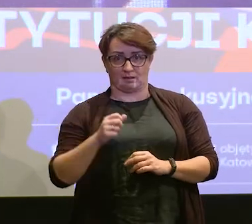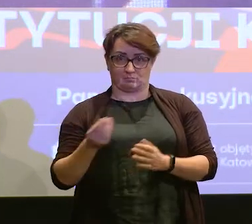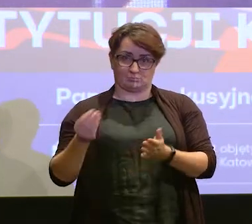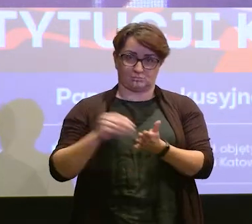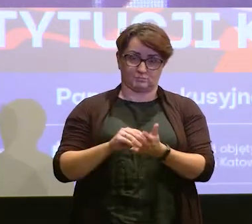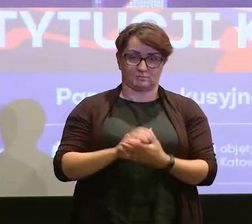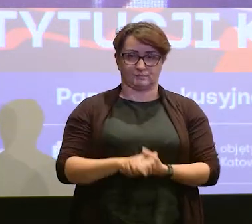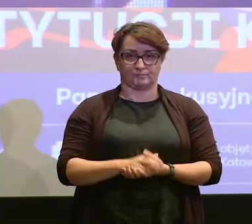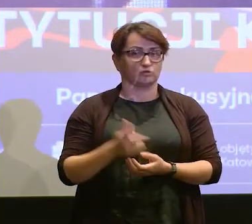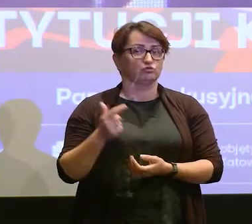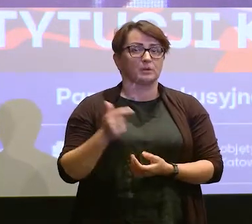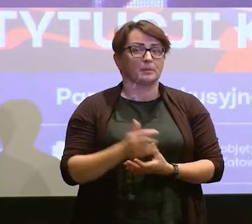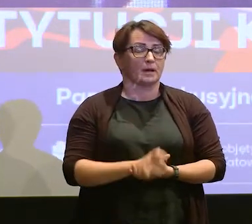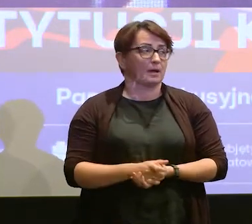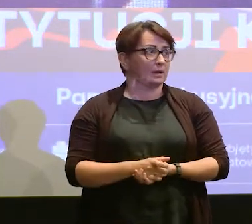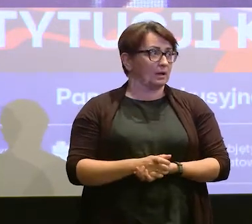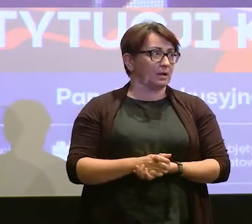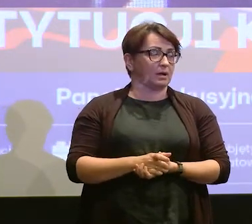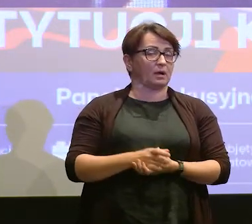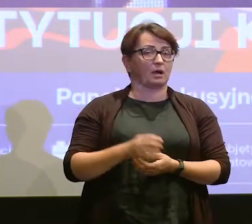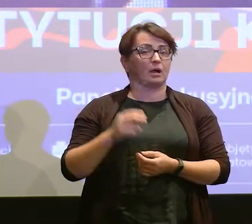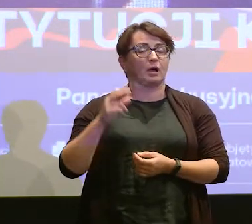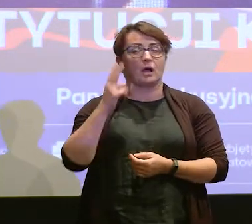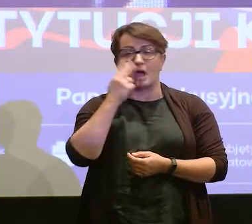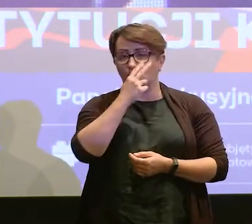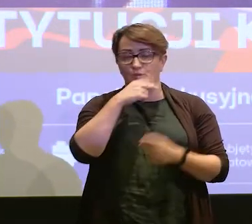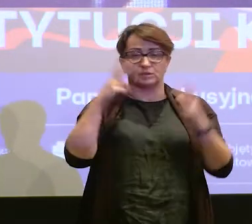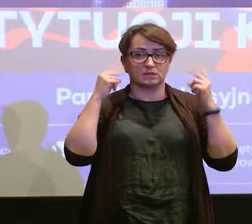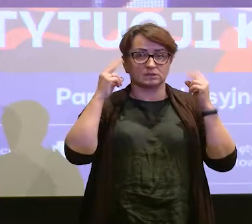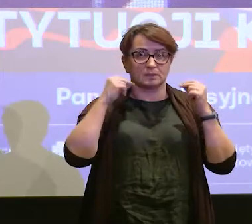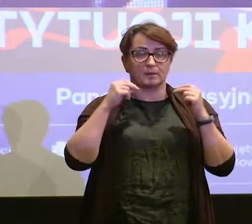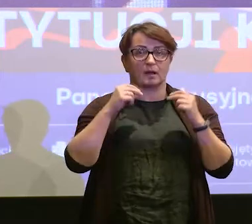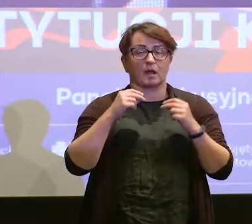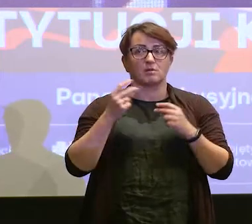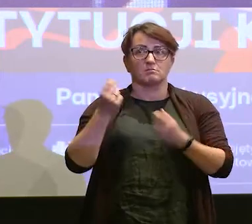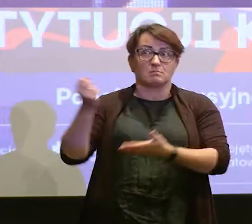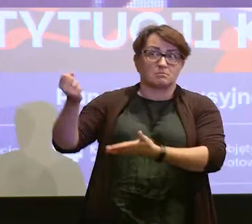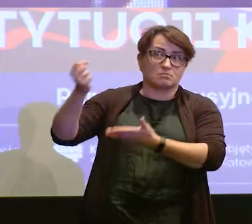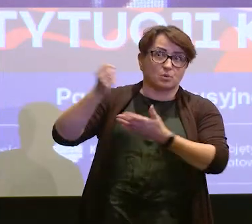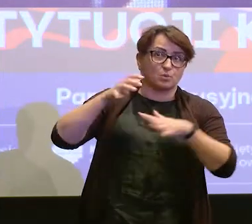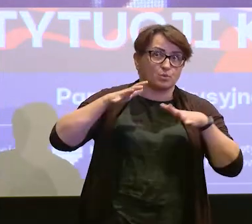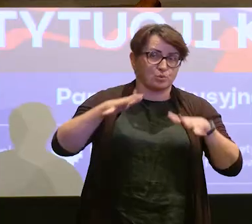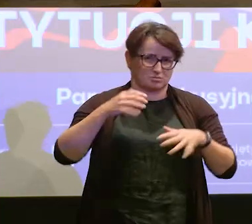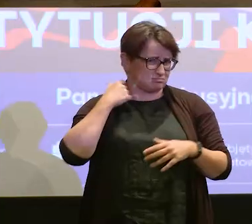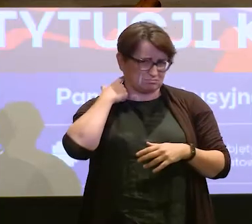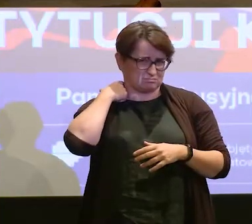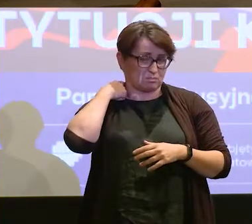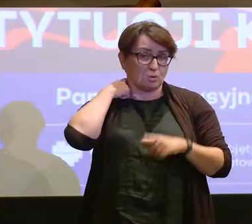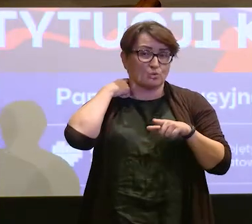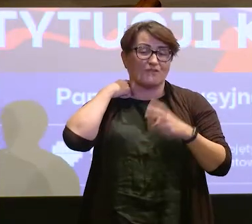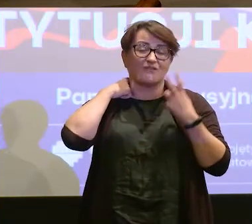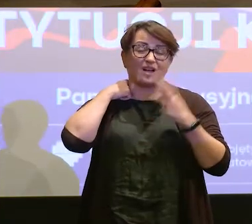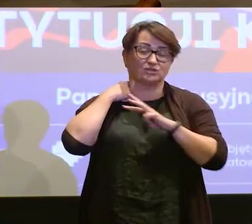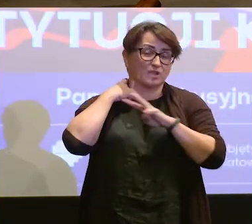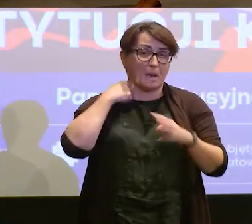Tutaj nie trzeba audiodeskrypcji czasami ściągać i wielkiej kasy. To są rzeczy bardzo ważne i